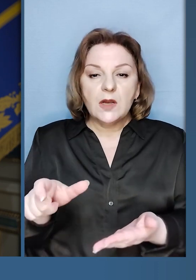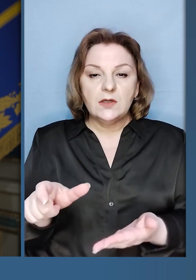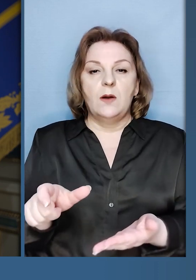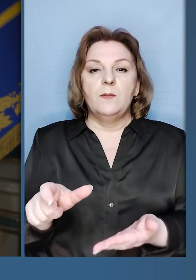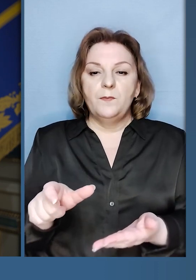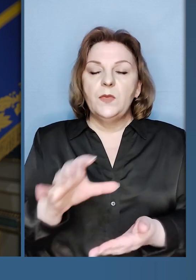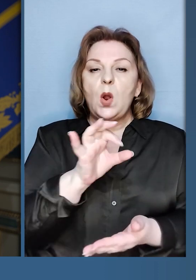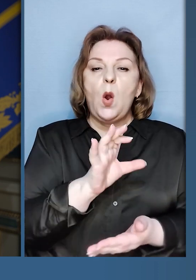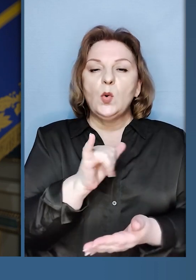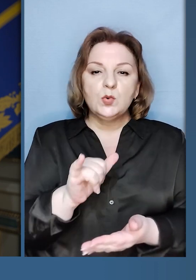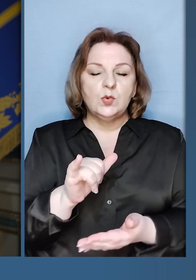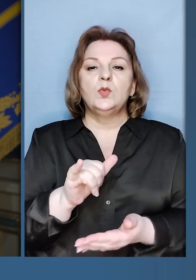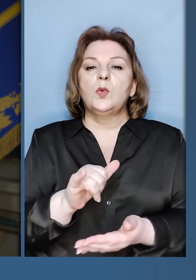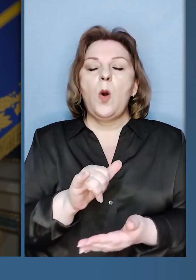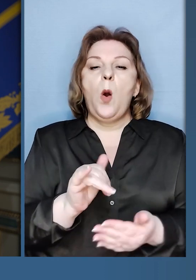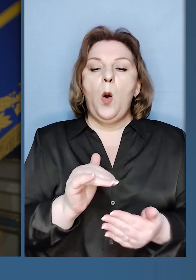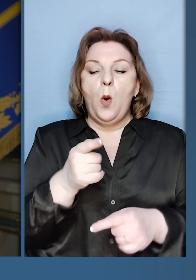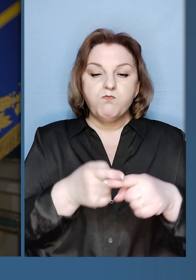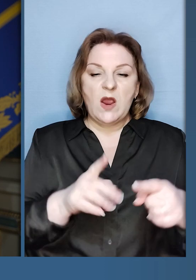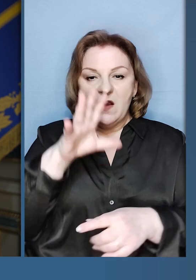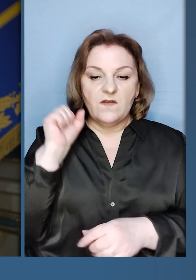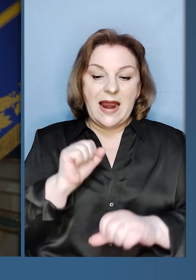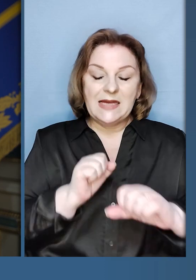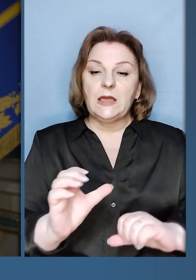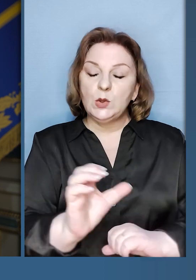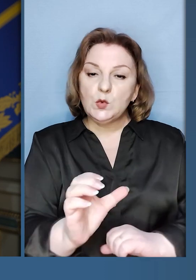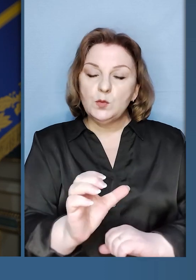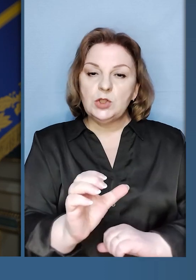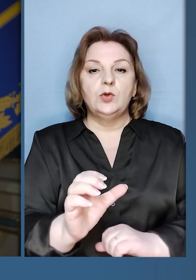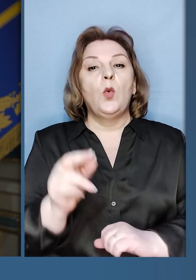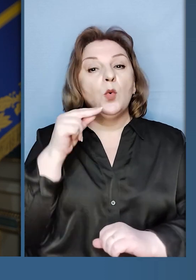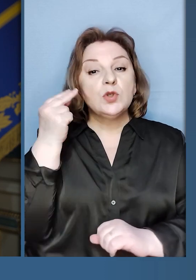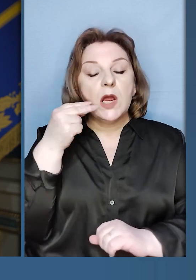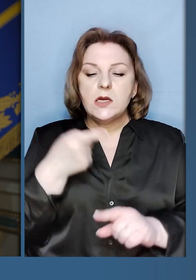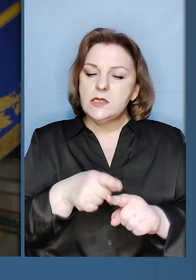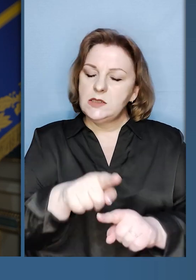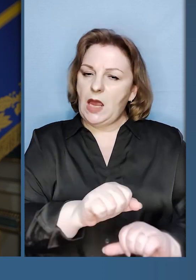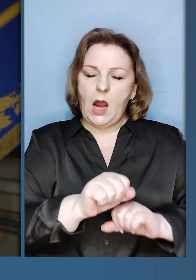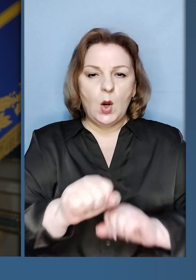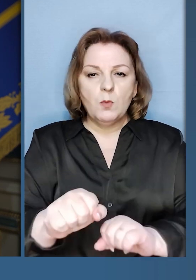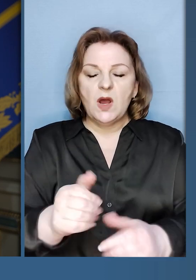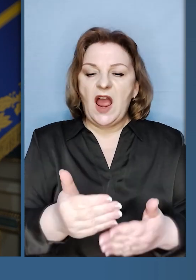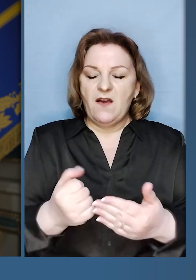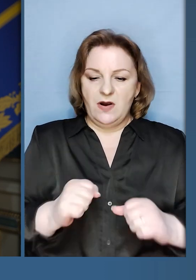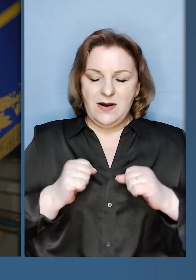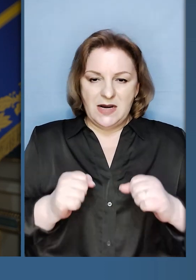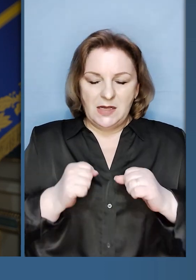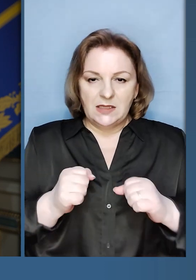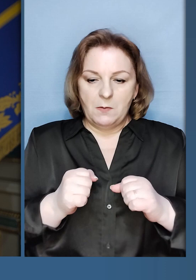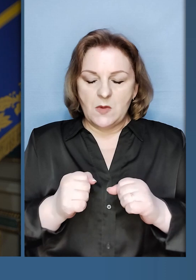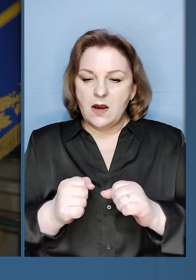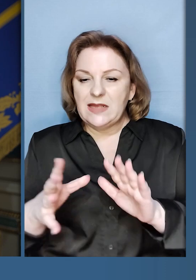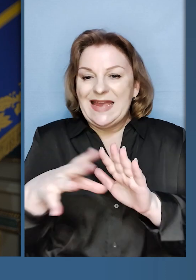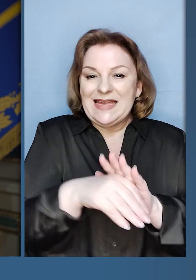наших воїнів ОСУ в північ, які захищають Сумщину і Чернігівщин. Це є оборона